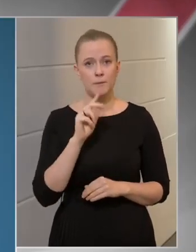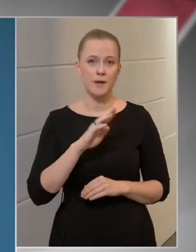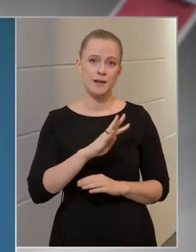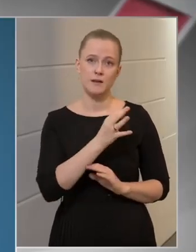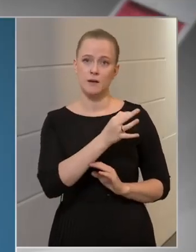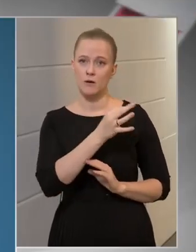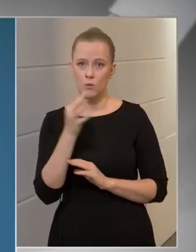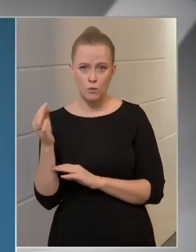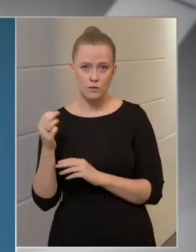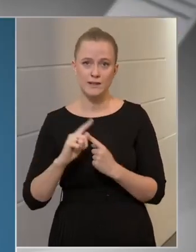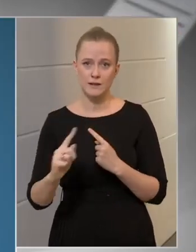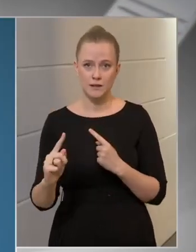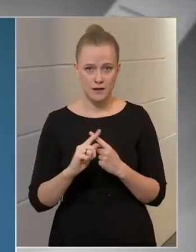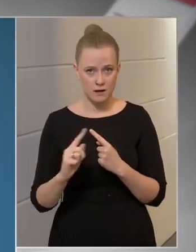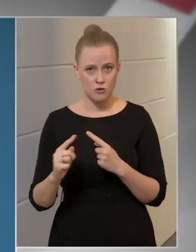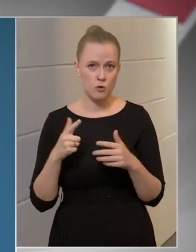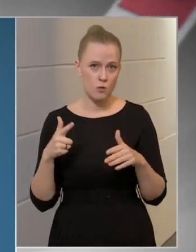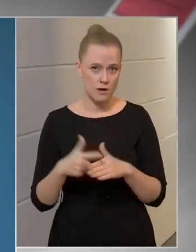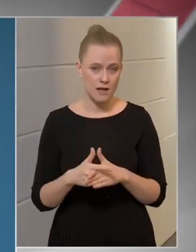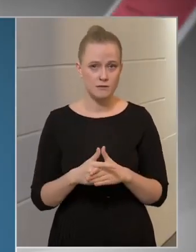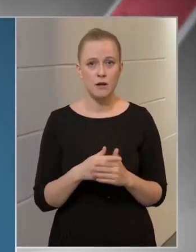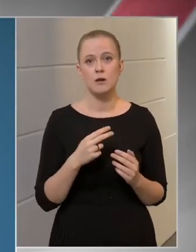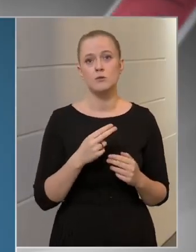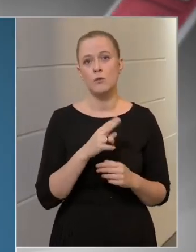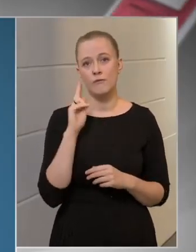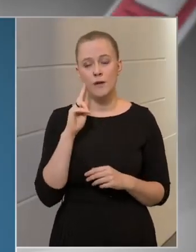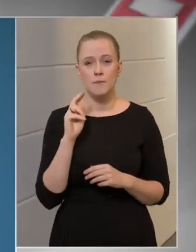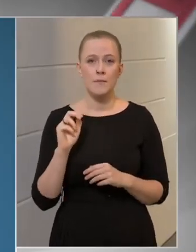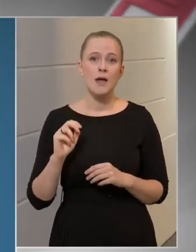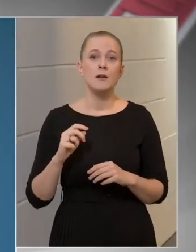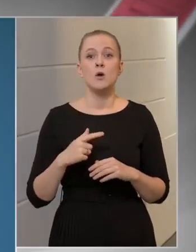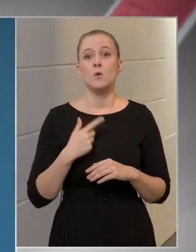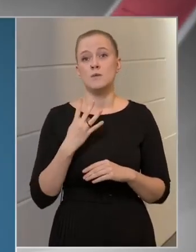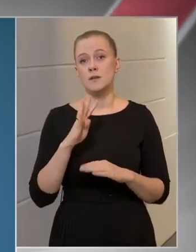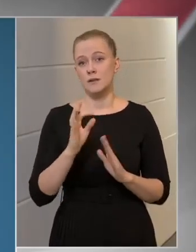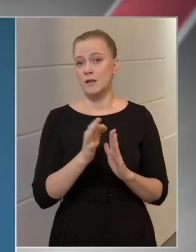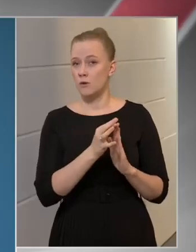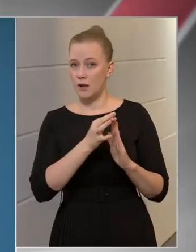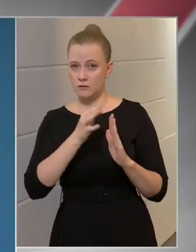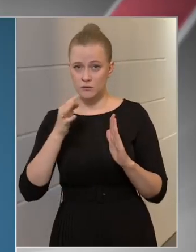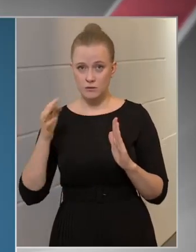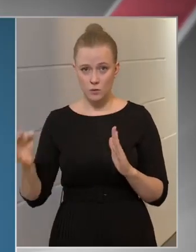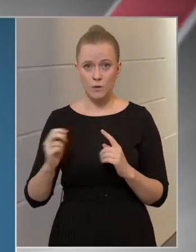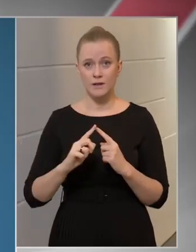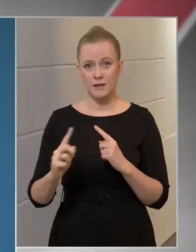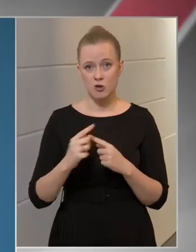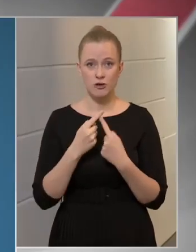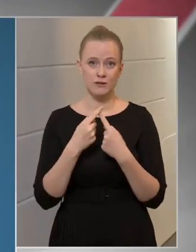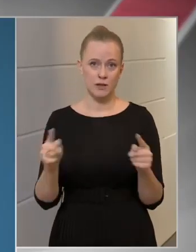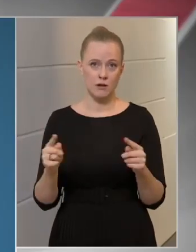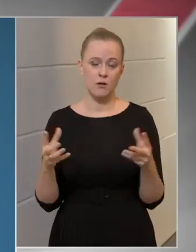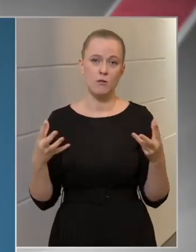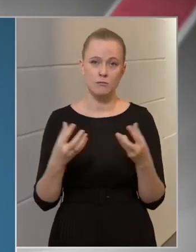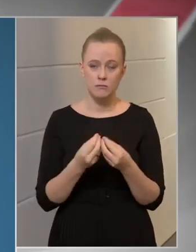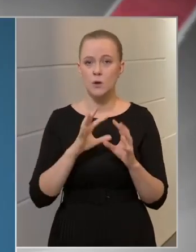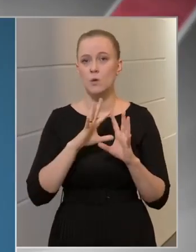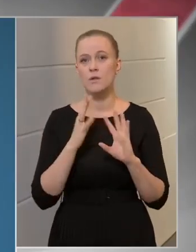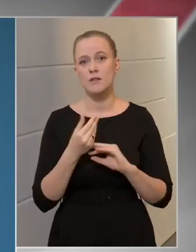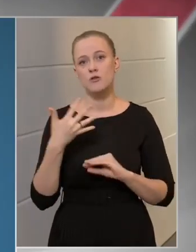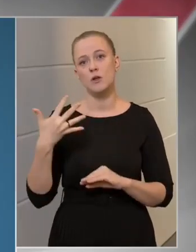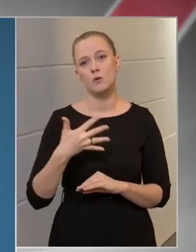kiárási korlátozás, illetve a november 10-én 24 órakor hatályban lépett kiárási tilalom ellenőrzése óta összesen